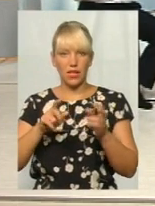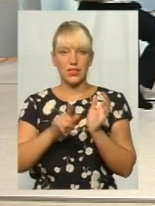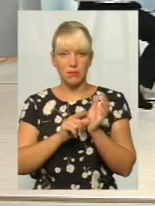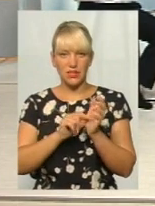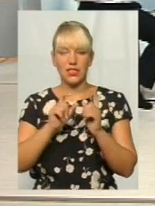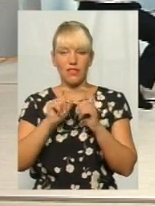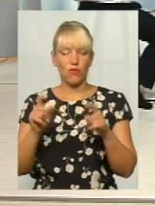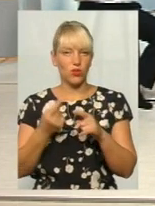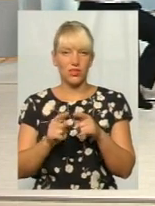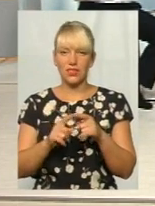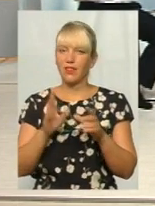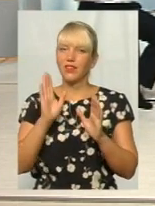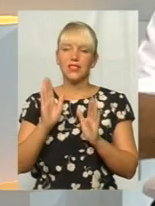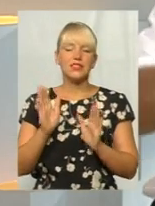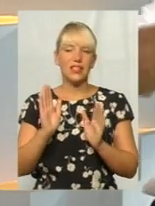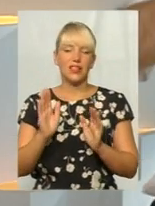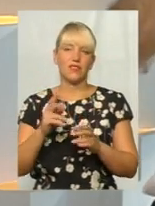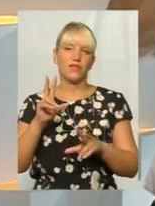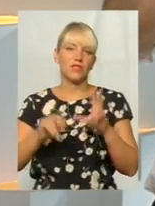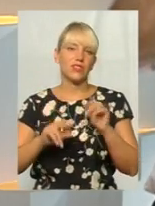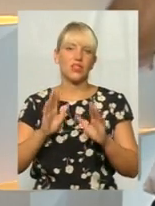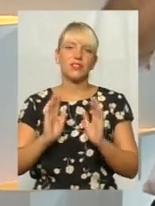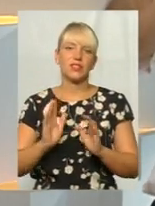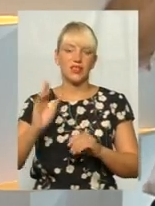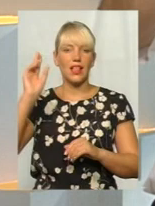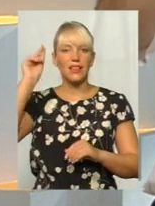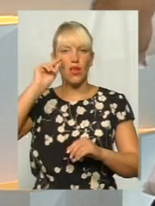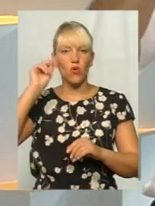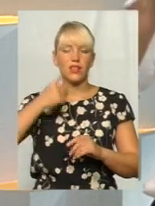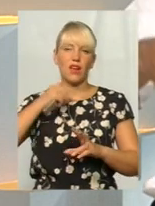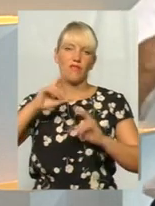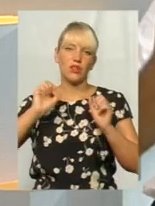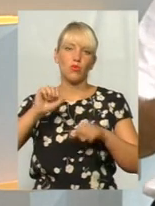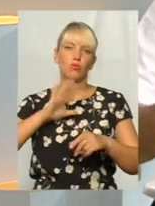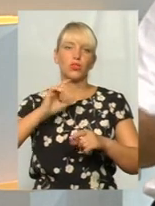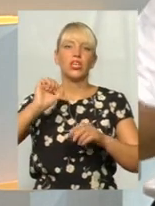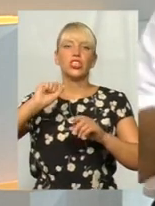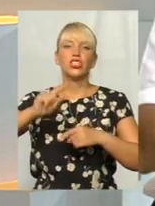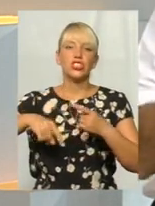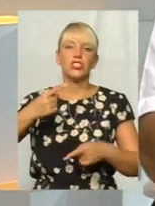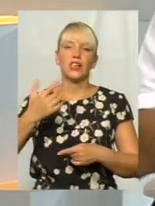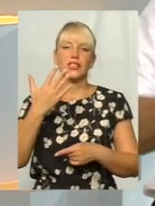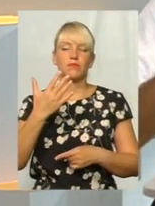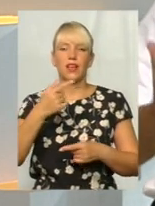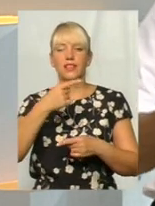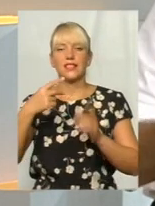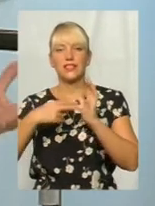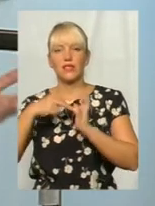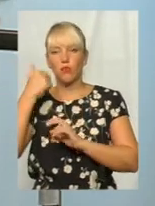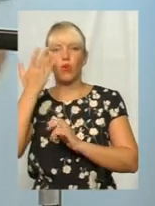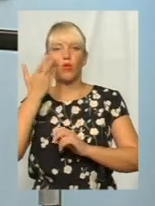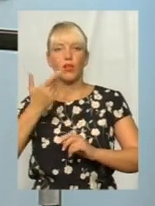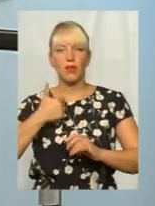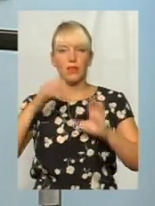цьому етапі це просто теорія, знаєте? Я вважаю, можливо, через якихось 5-7 років, коли інституційно ми станемо